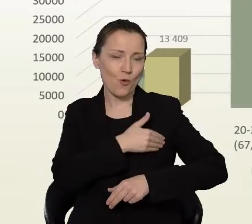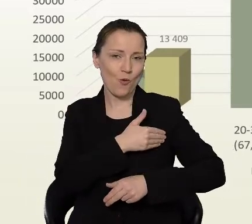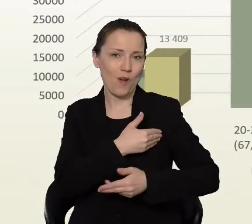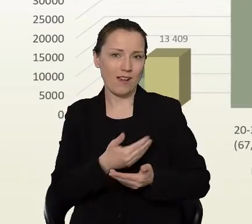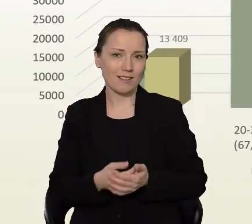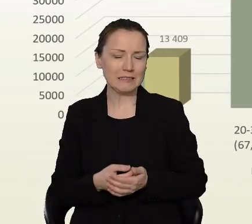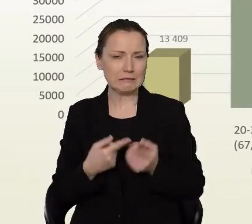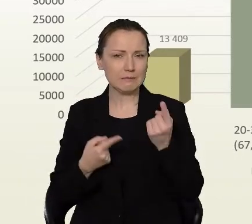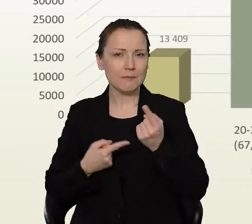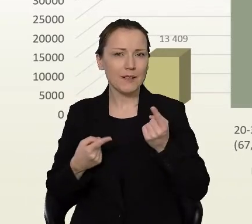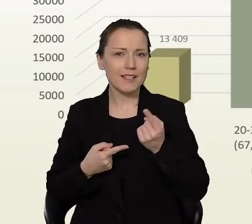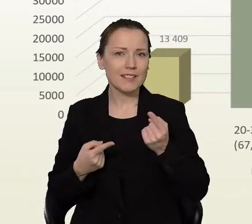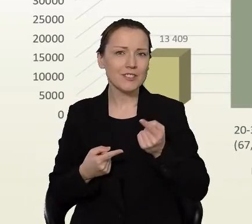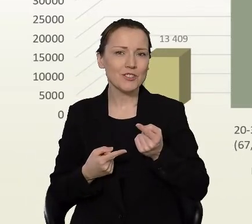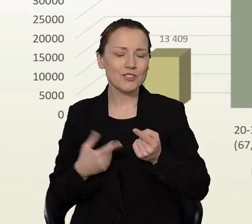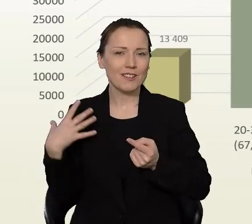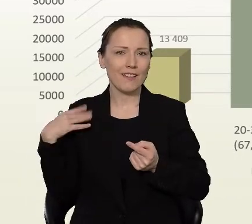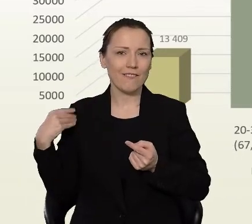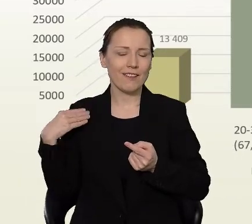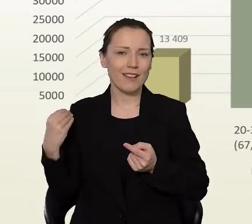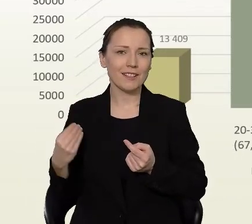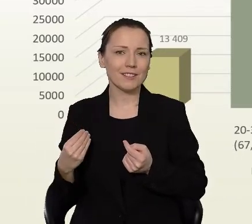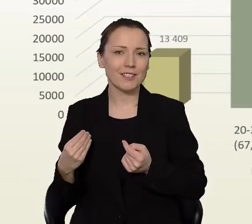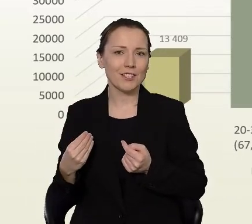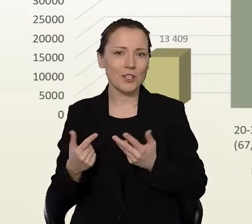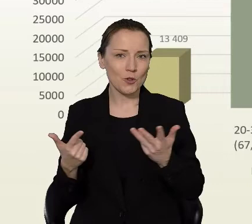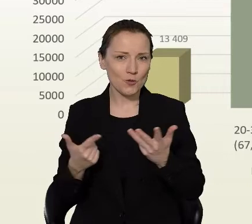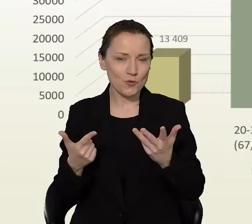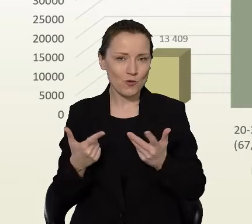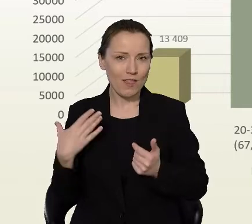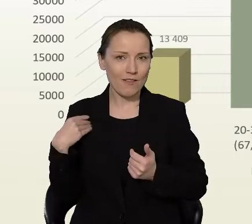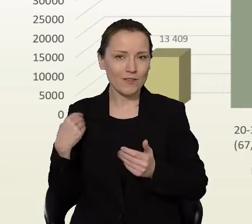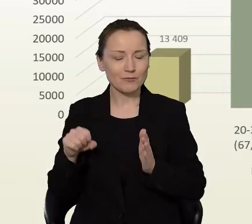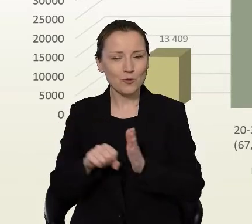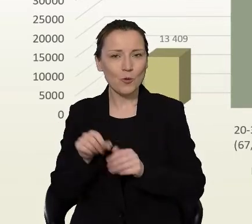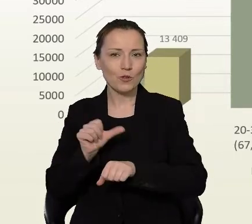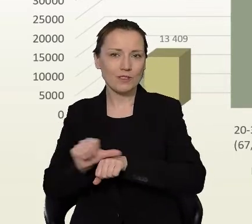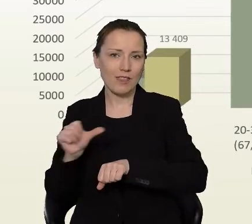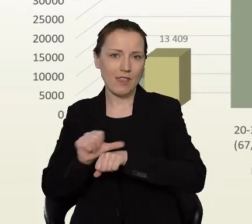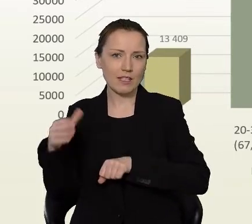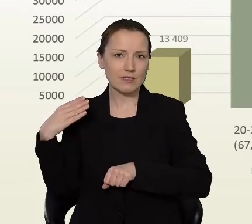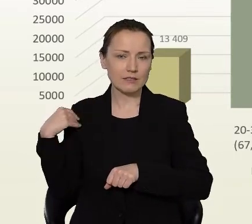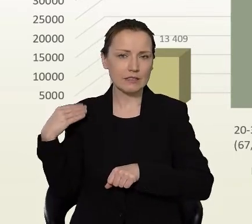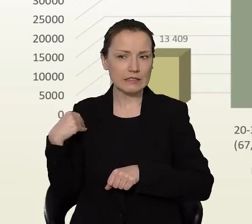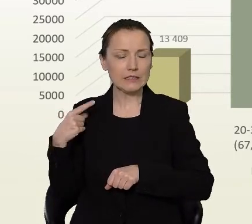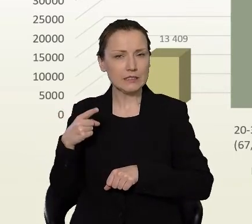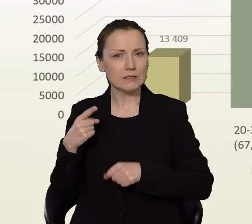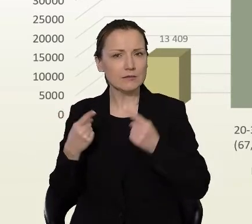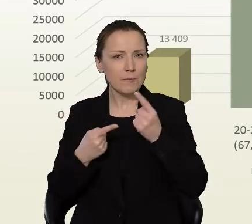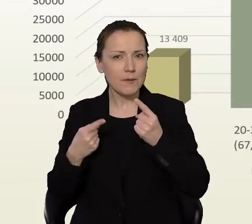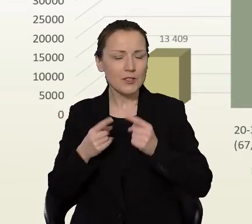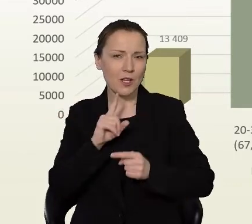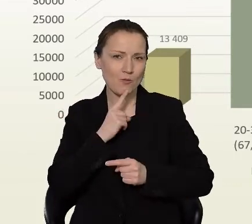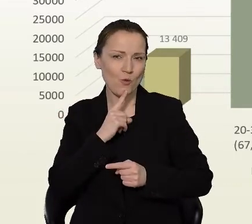Myślę tutaj szczególnie o tych w wieku od 7 roku życia do 11. Oni też w tej grupie